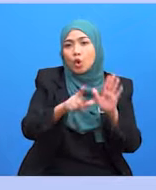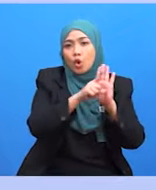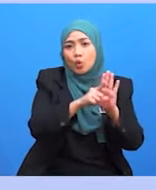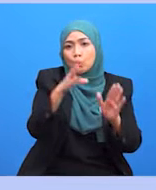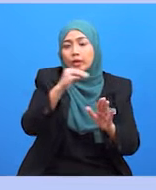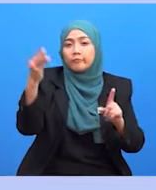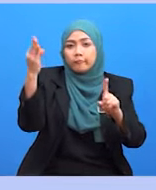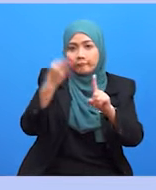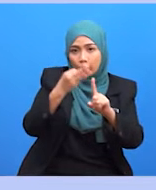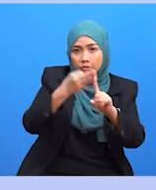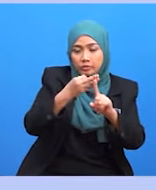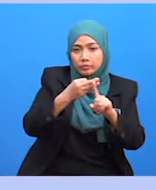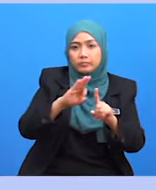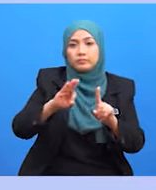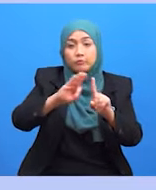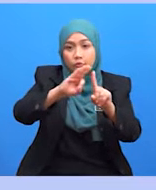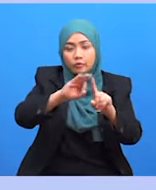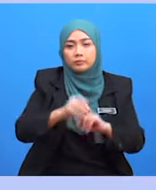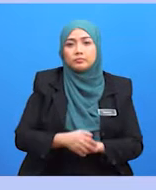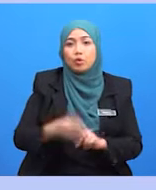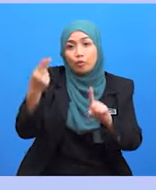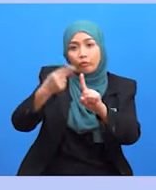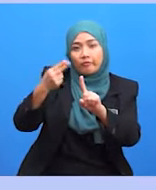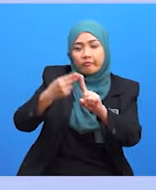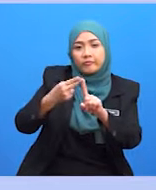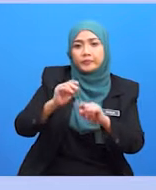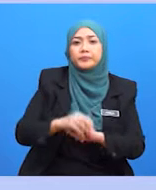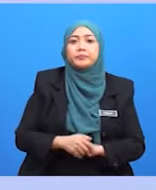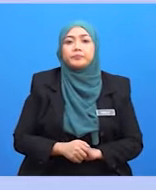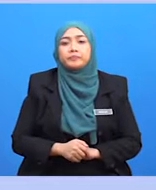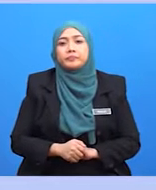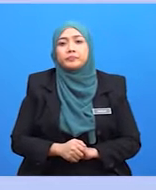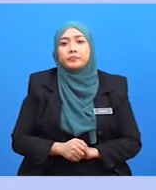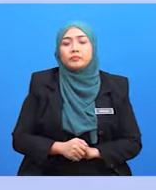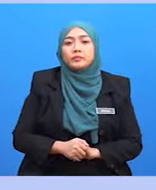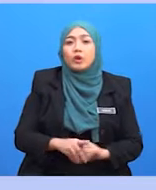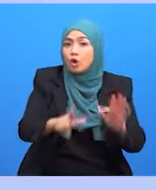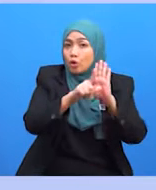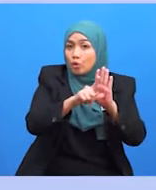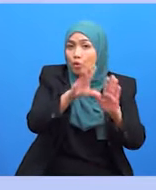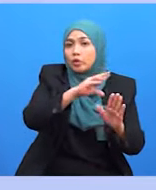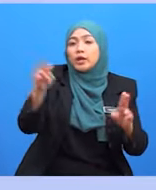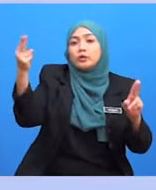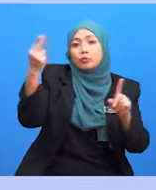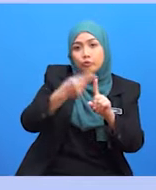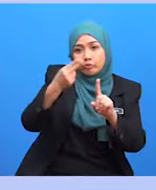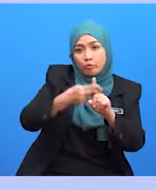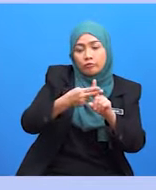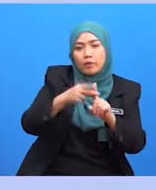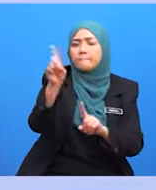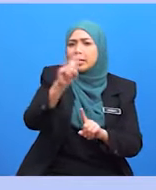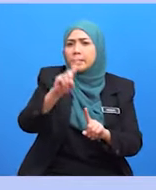Ilustrasi di sini adalah contoh kedudukan logo dan font yang dibenarkan dalam mana-mana